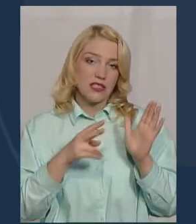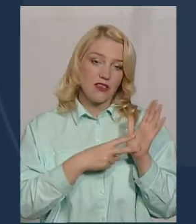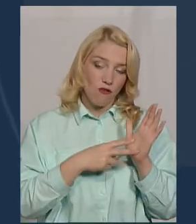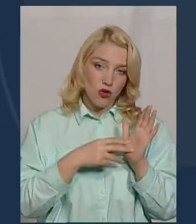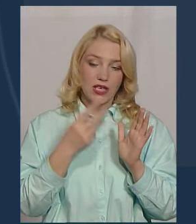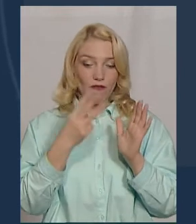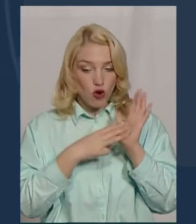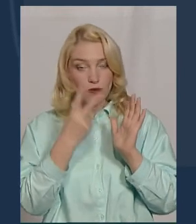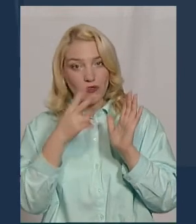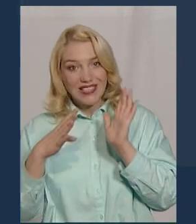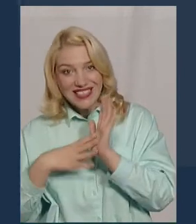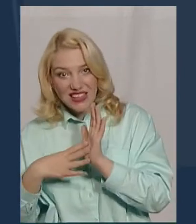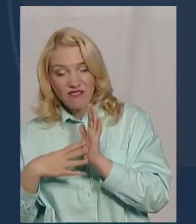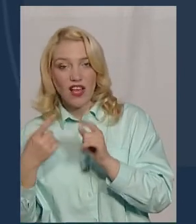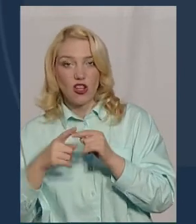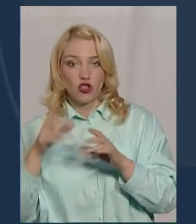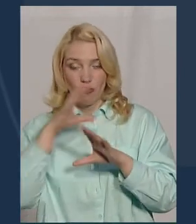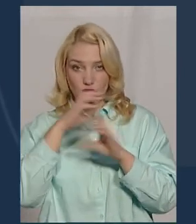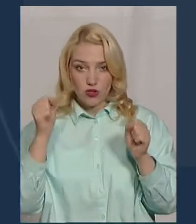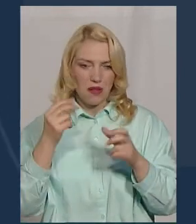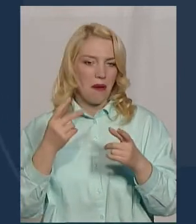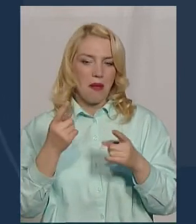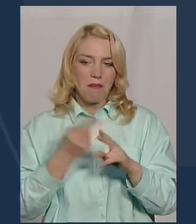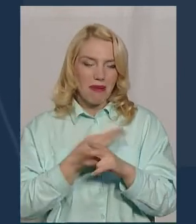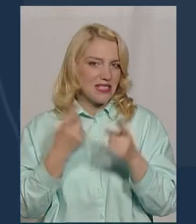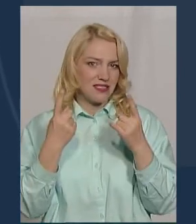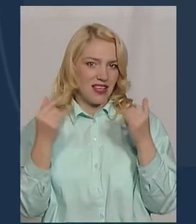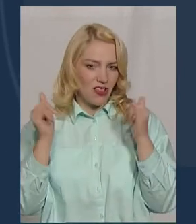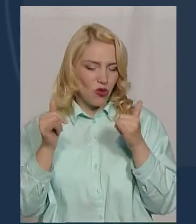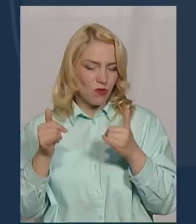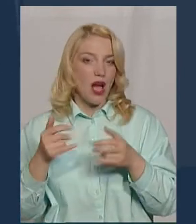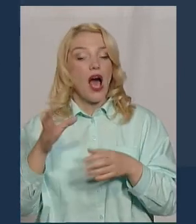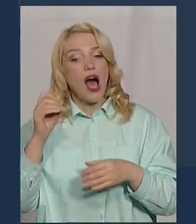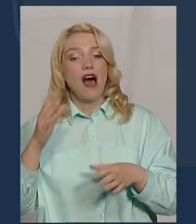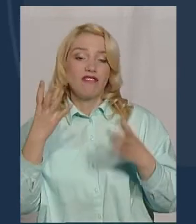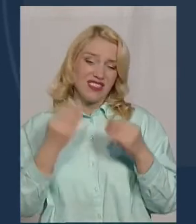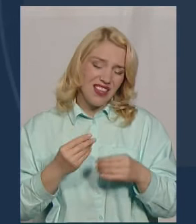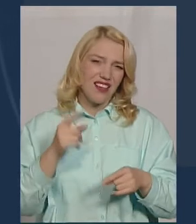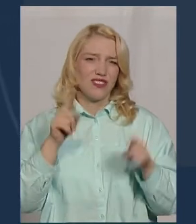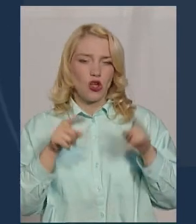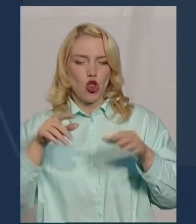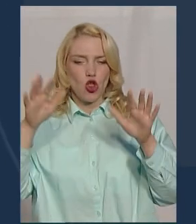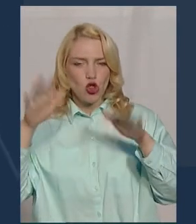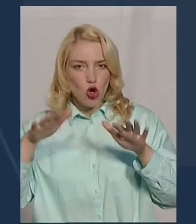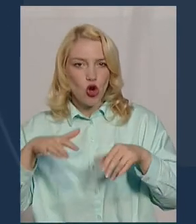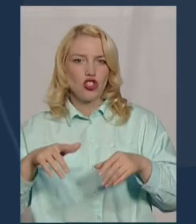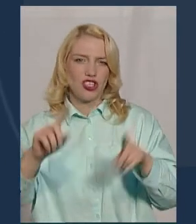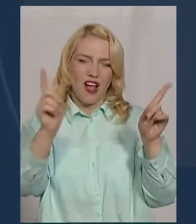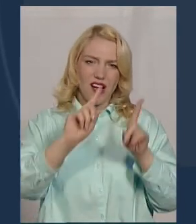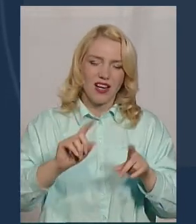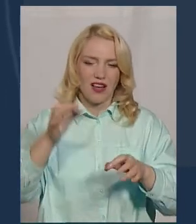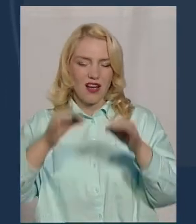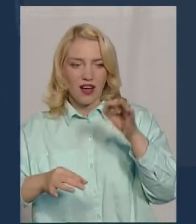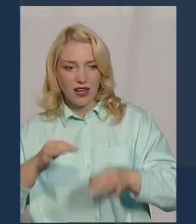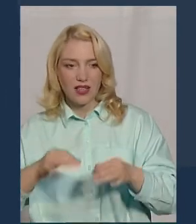-29 вночі безістотних опадів. А день короткочасний дождь, гроза, місця, меграць та шквали 15-20.